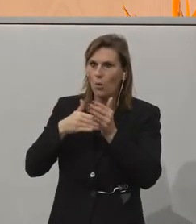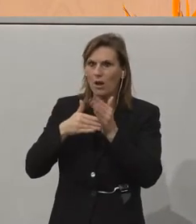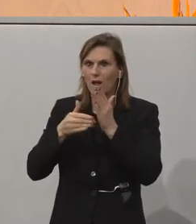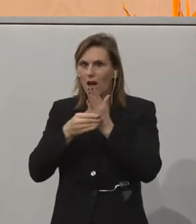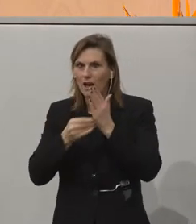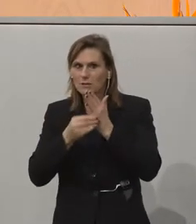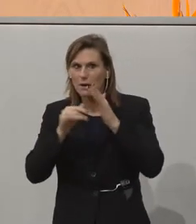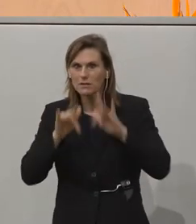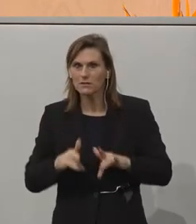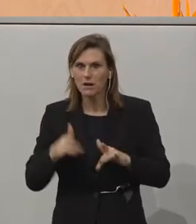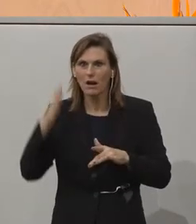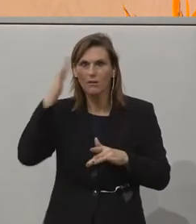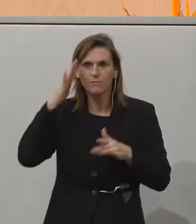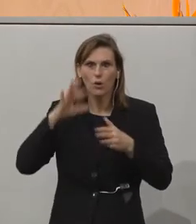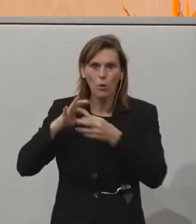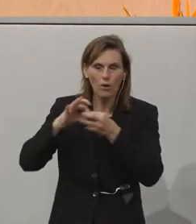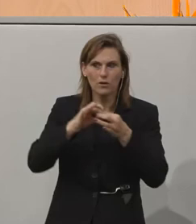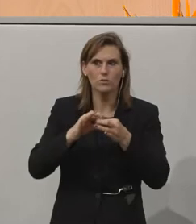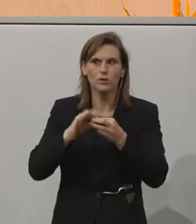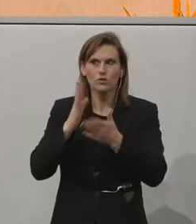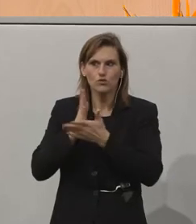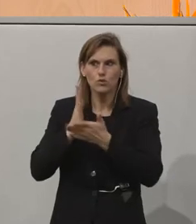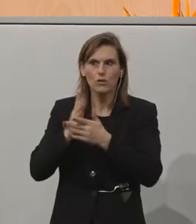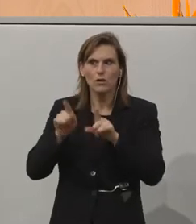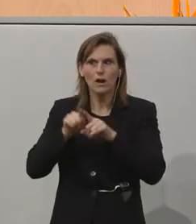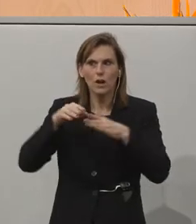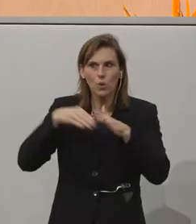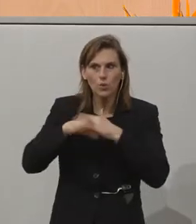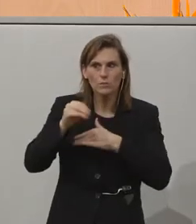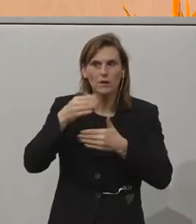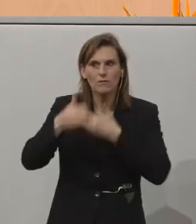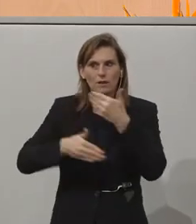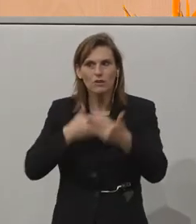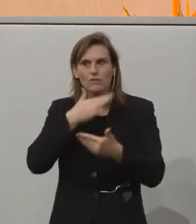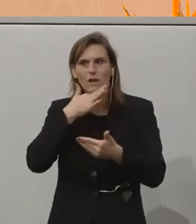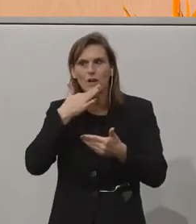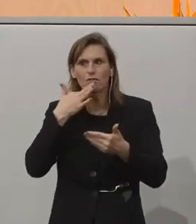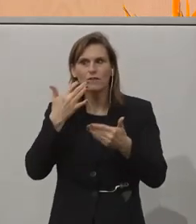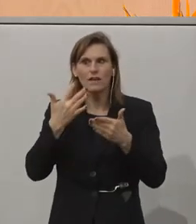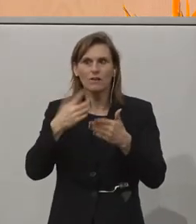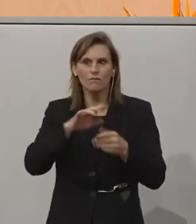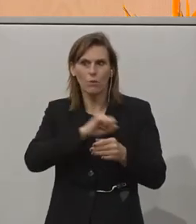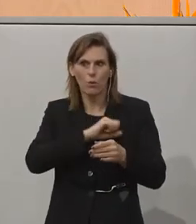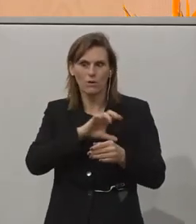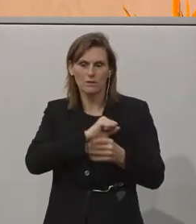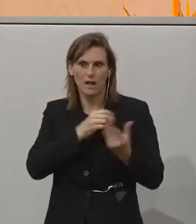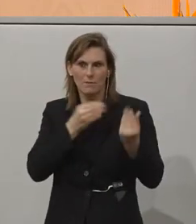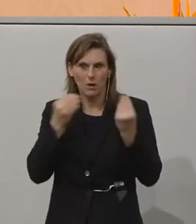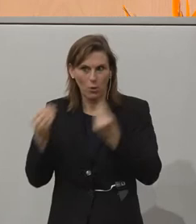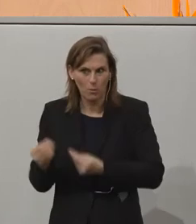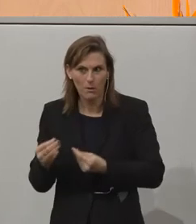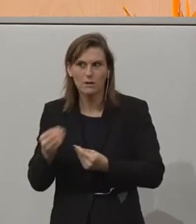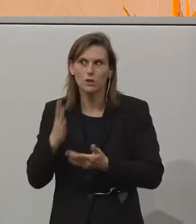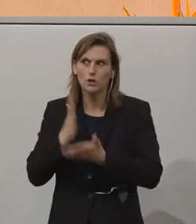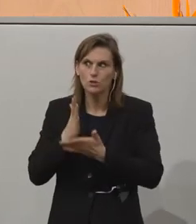vorhanden ist durch Organisationen, die sich auskennen, dann können auch Unternehmen aus der Wirtschaft von den vielen Faktoren profitieren, die mitkommen, wenn man